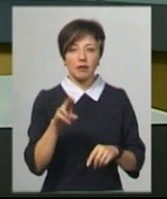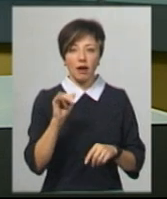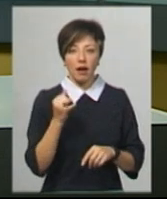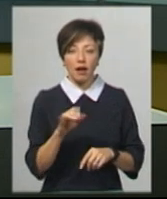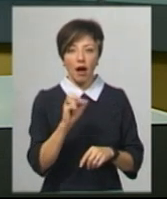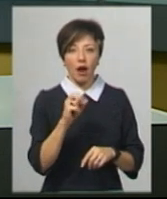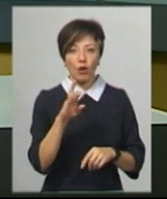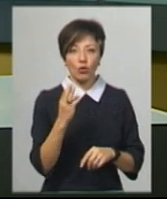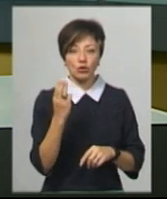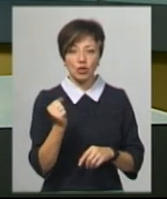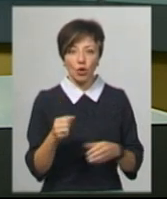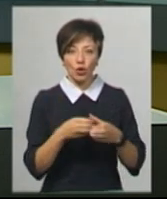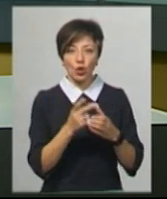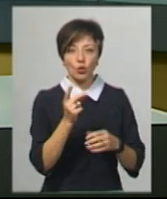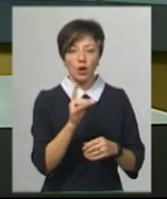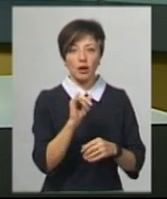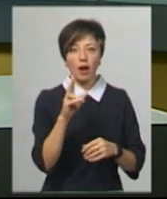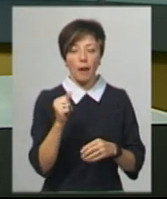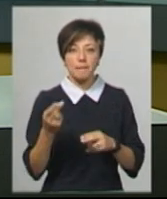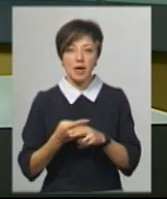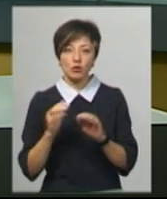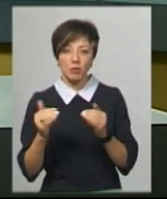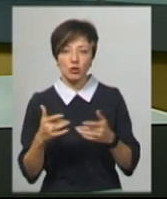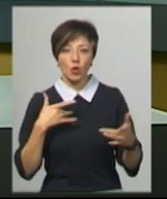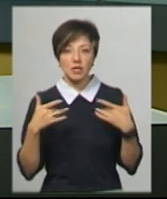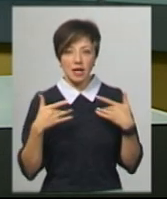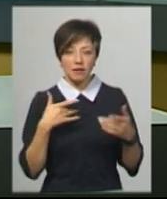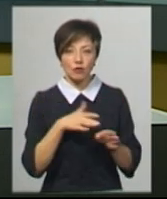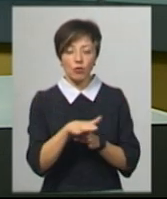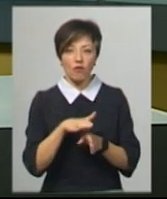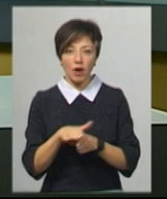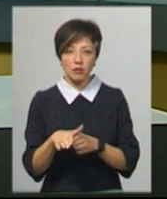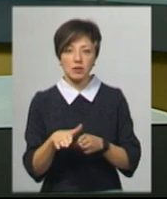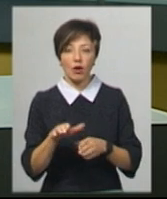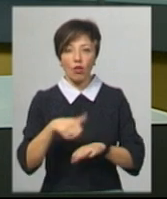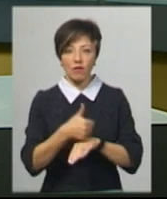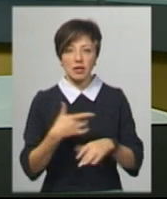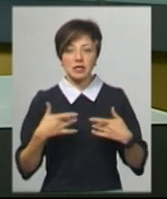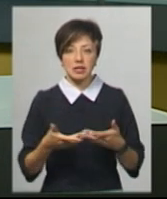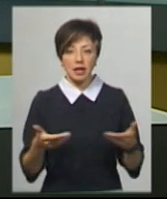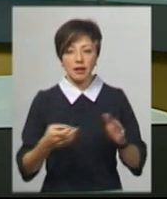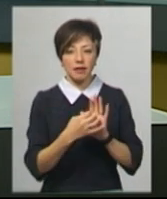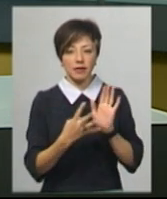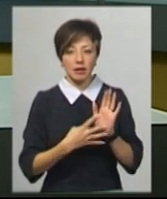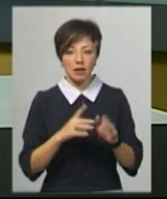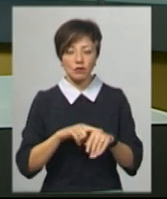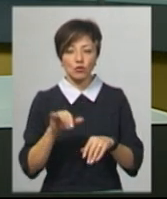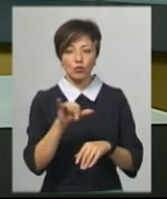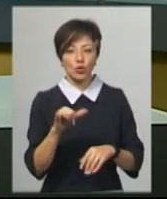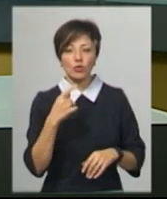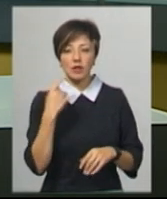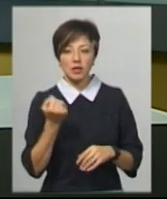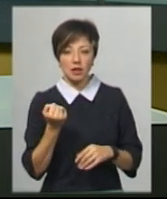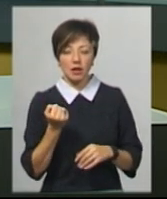«Станза» та гурти «Друга ріка» та «Без обмажень». Концерти відбуватимуться на головній сцені о 19-й у суботу та неділю.